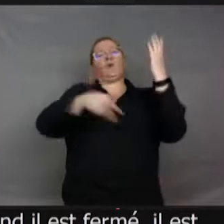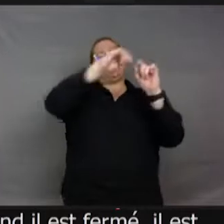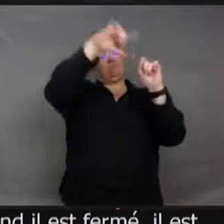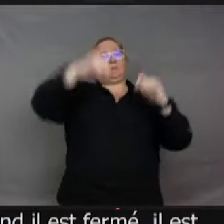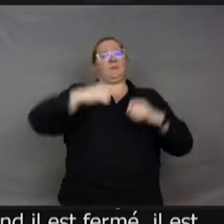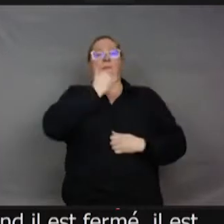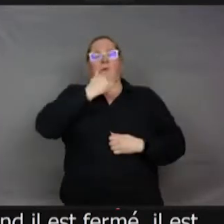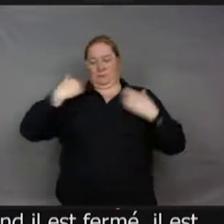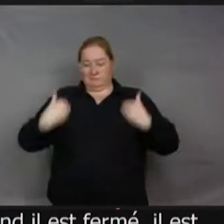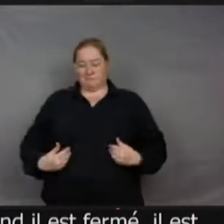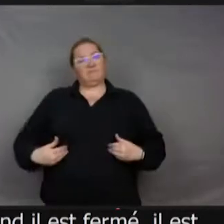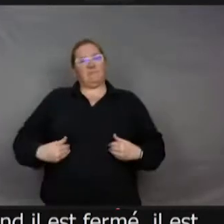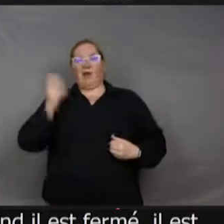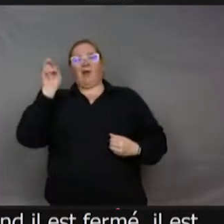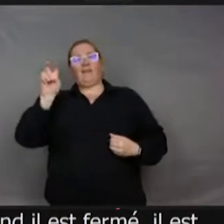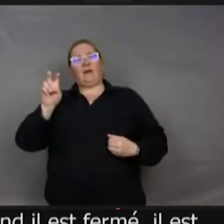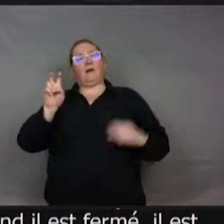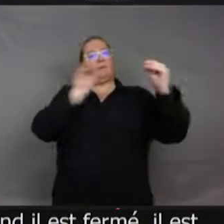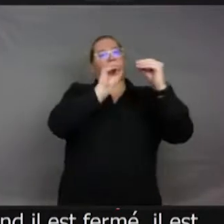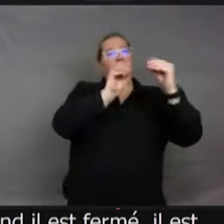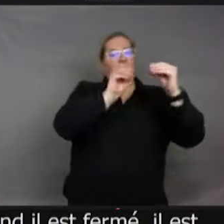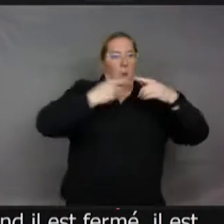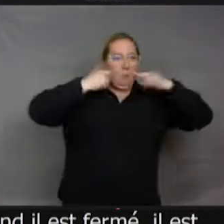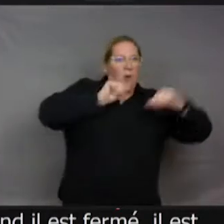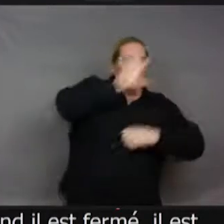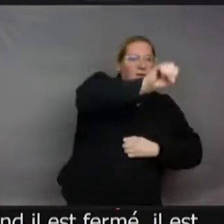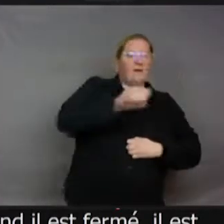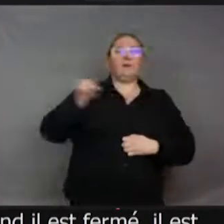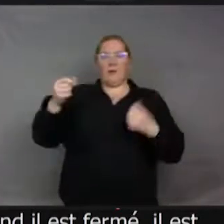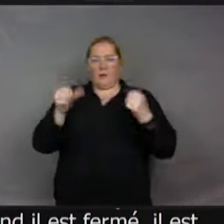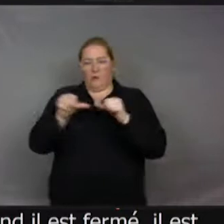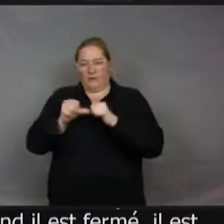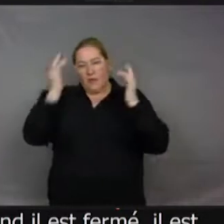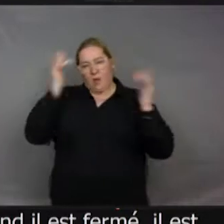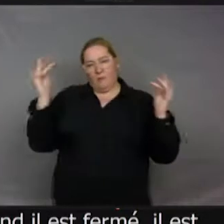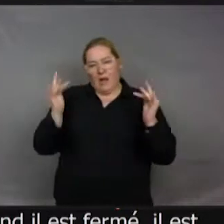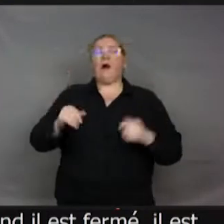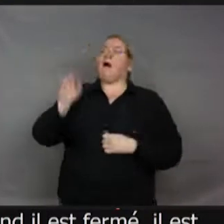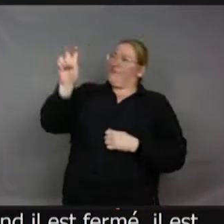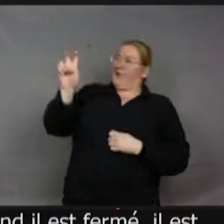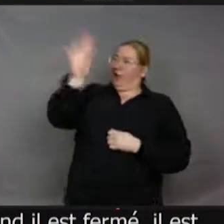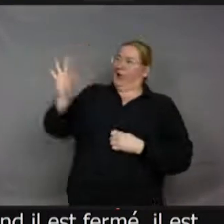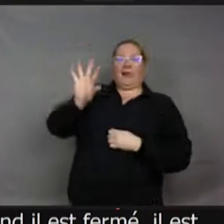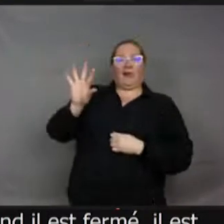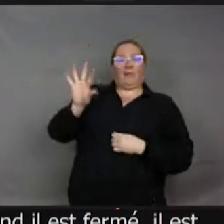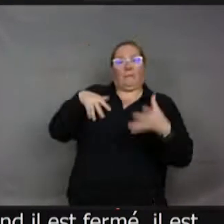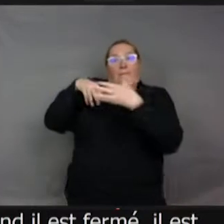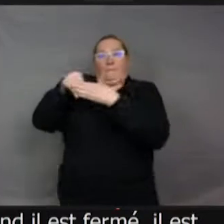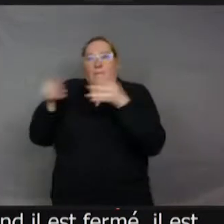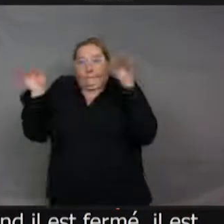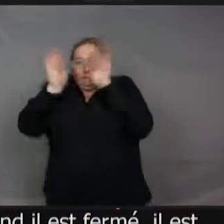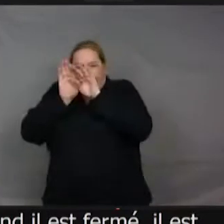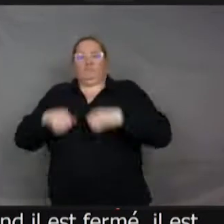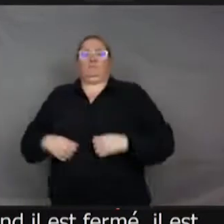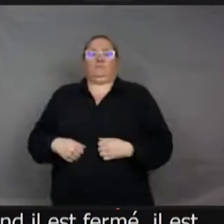Et il peut être complètement gelé, pris par le gel dans sa touffe de lierre par exemple et